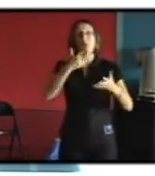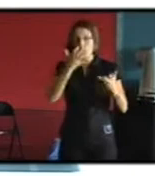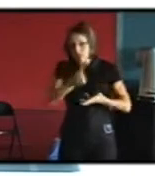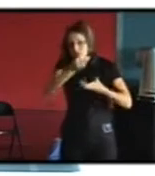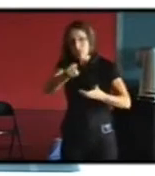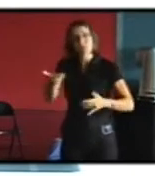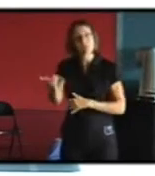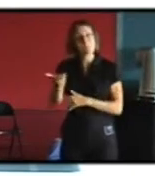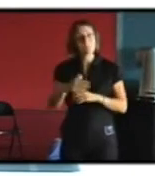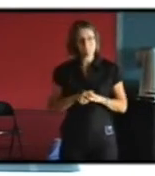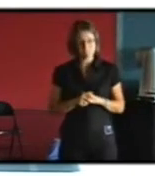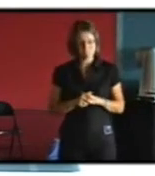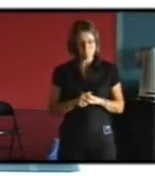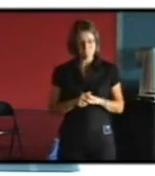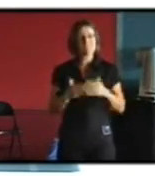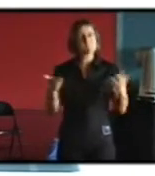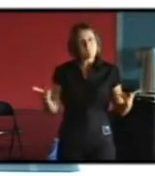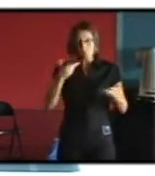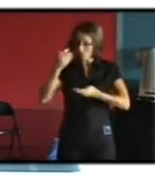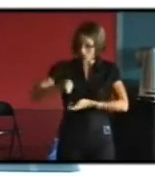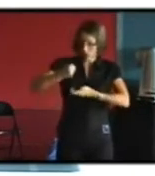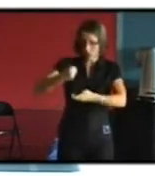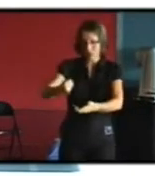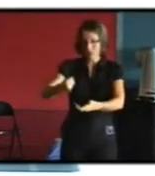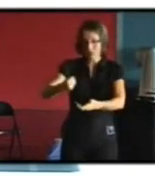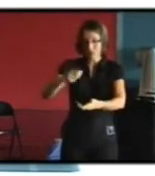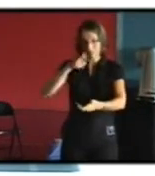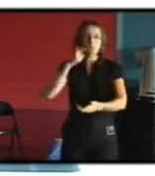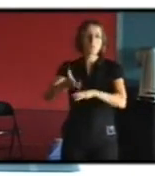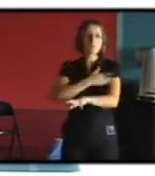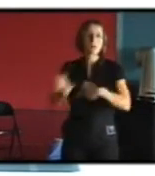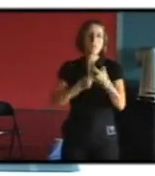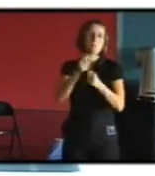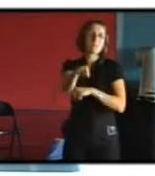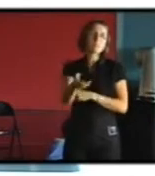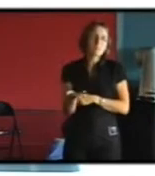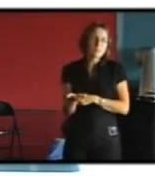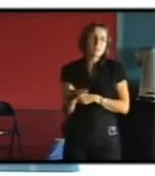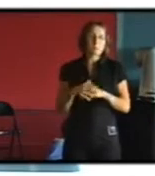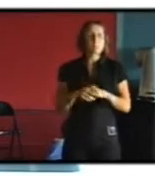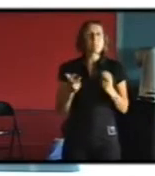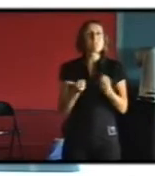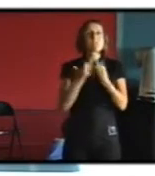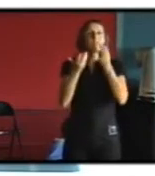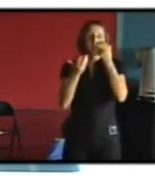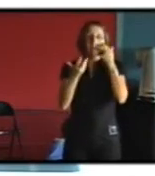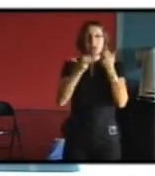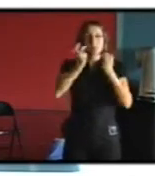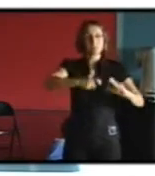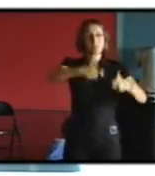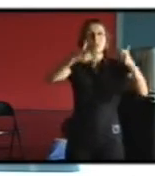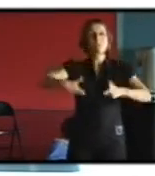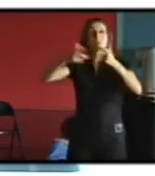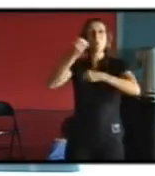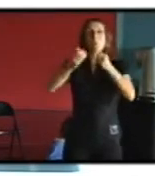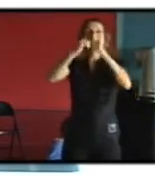transmettre et pour transmettre il faut savoir s'adapter si vous prenez des immeubles romans